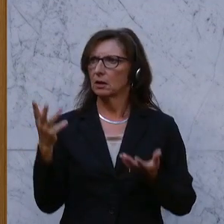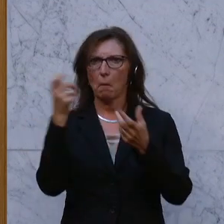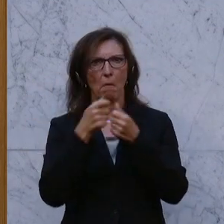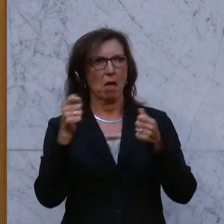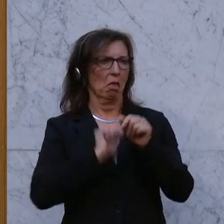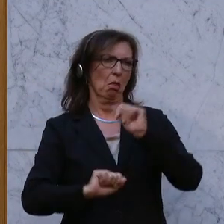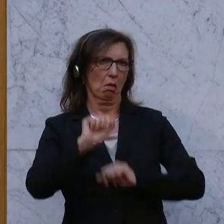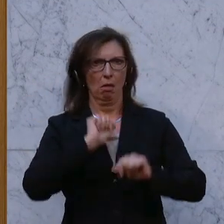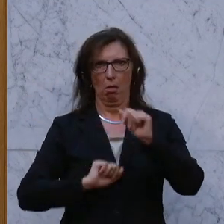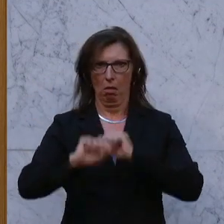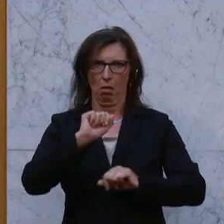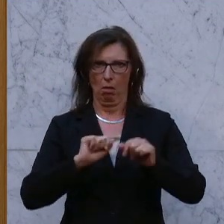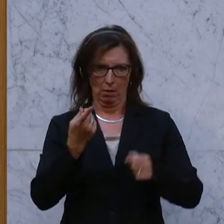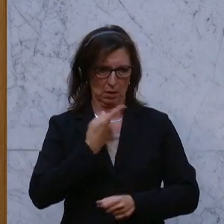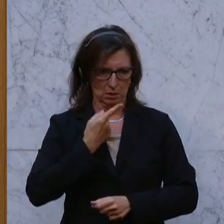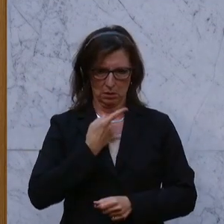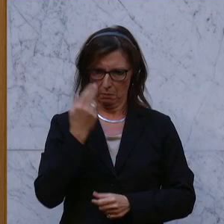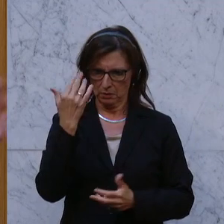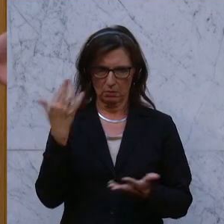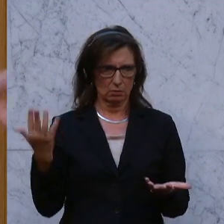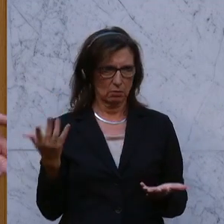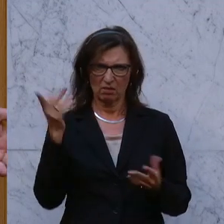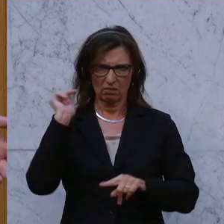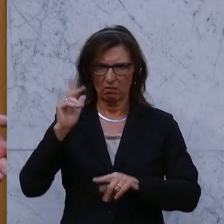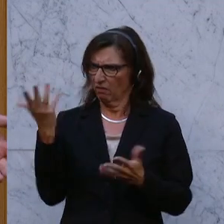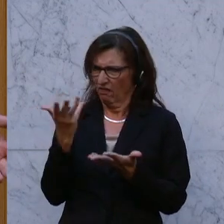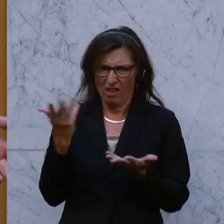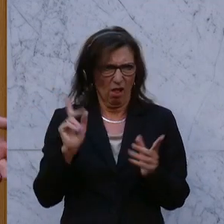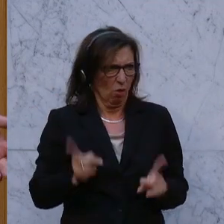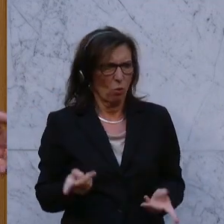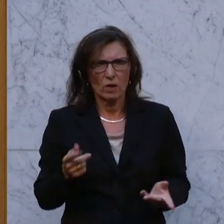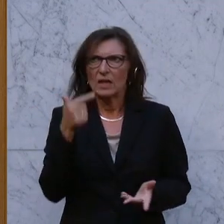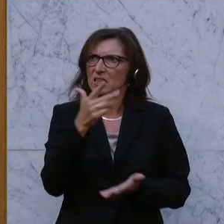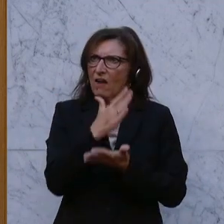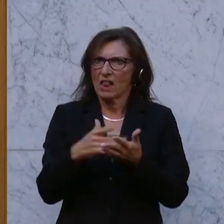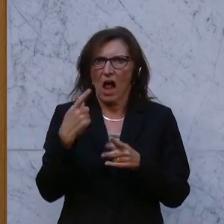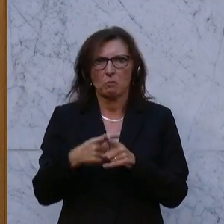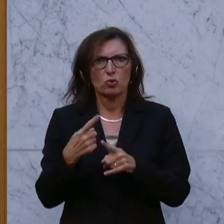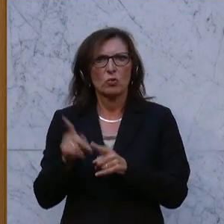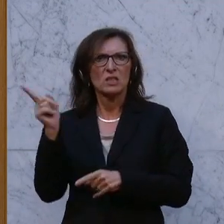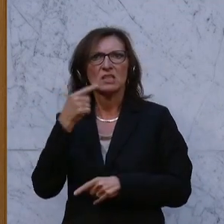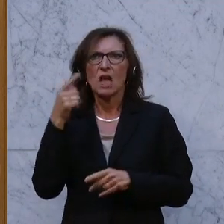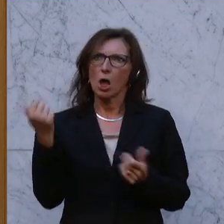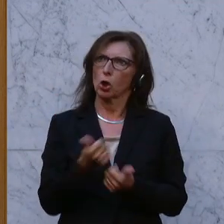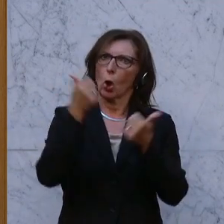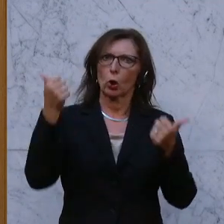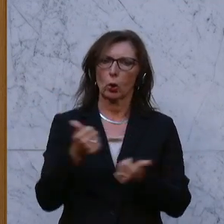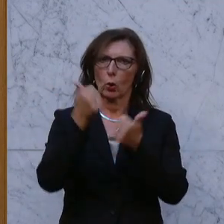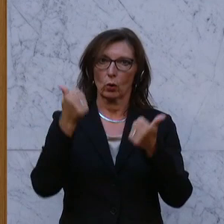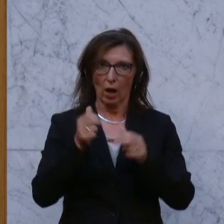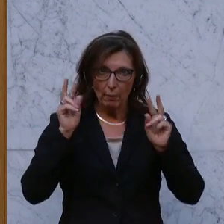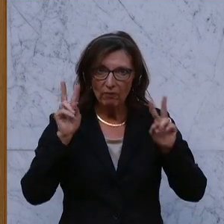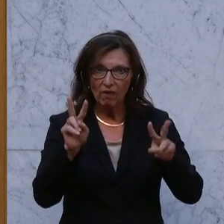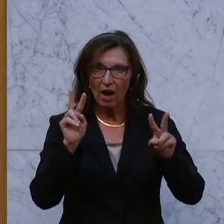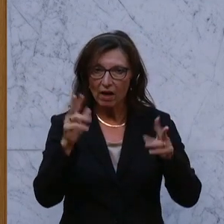ich mich, bin ich im falschen Film, wo sind denn wir? Seit zweieinhalb Stunden sagen Sie, was Sie Tolles leisten und Tatsache ist,